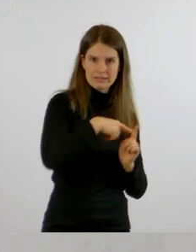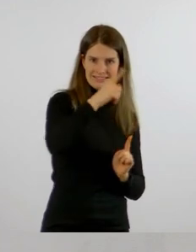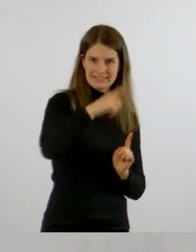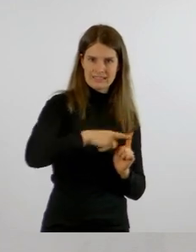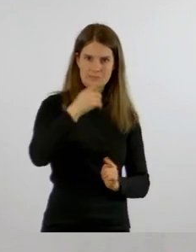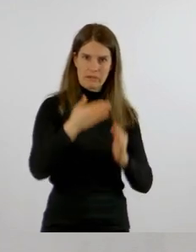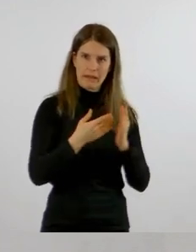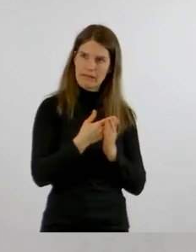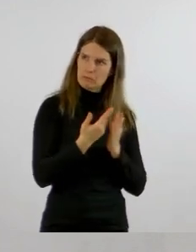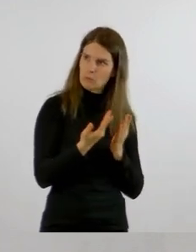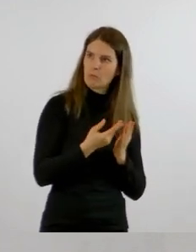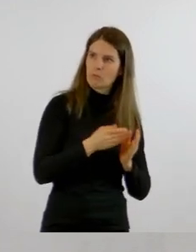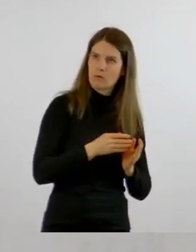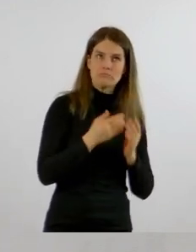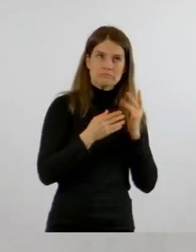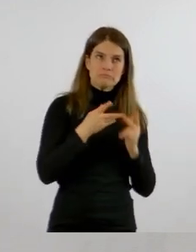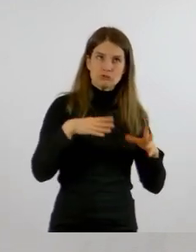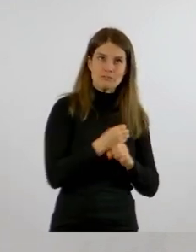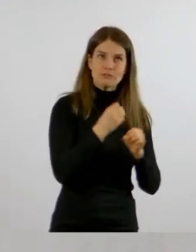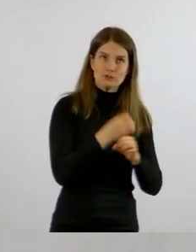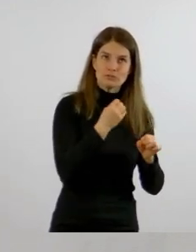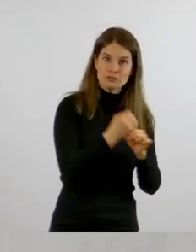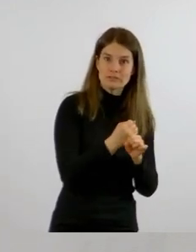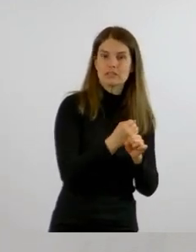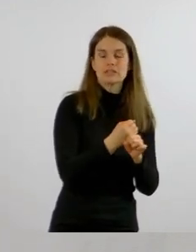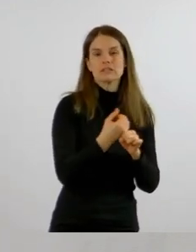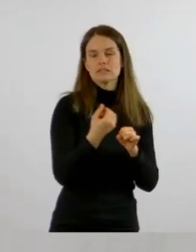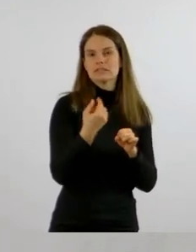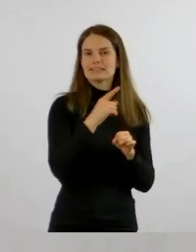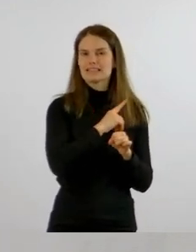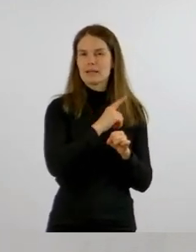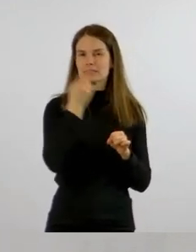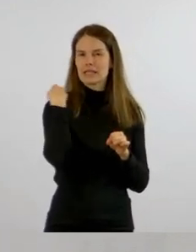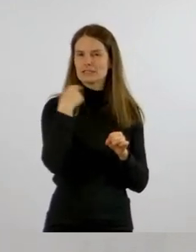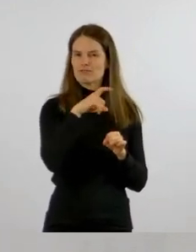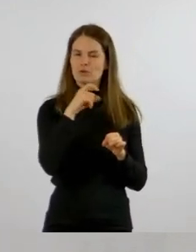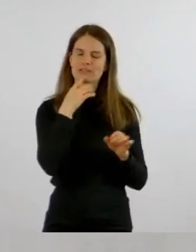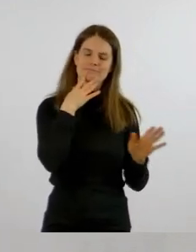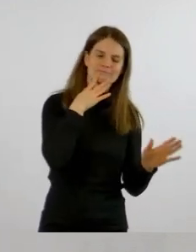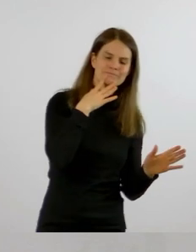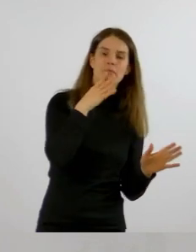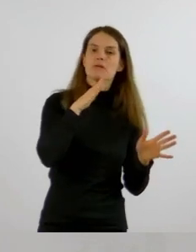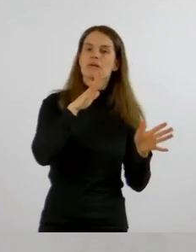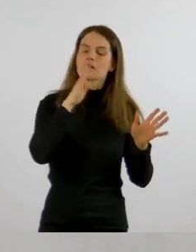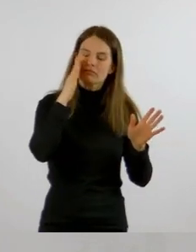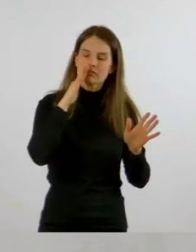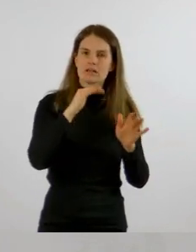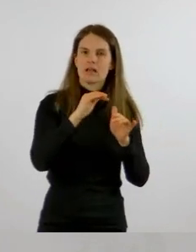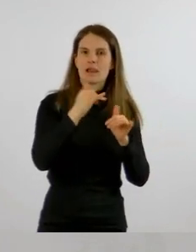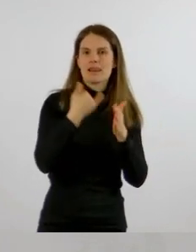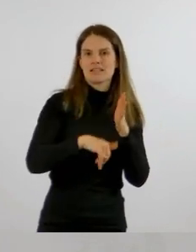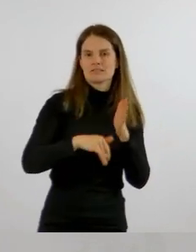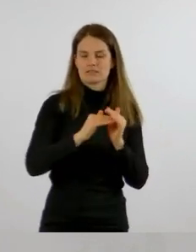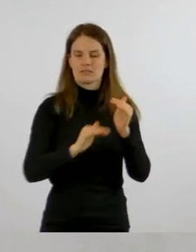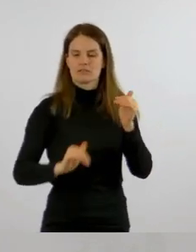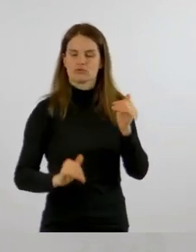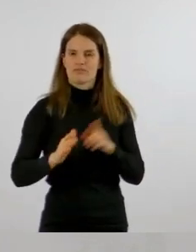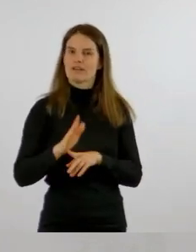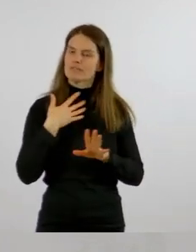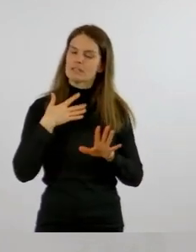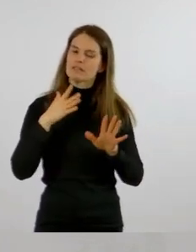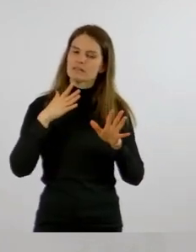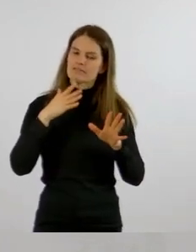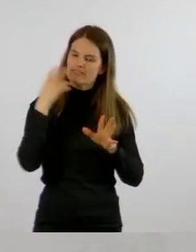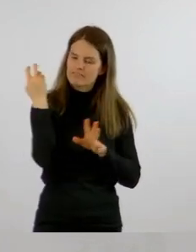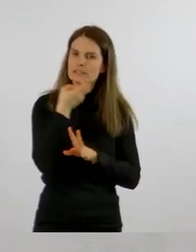offen gelassen. Bisher ist uns das dank der fleißigen Arbeit der Kolleginnen und Kollegen im Gesundheitsamt gelungen.